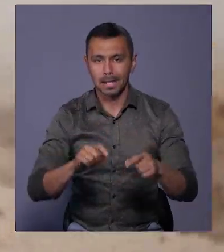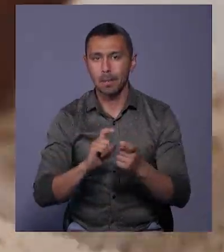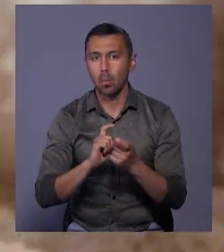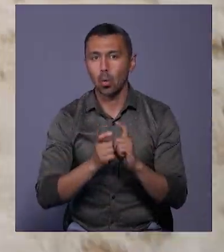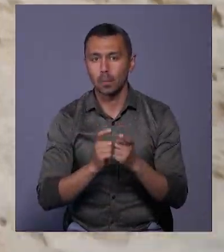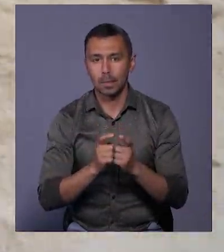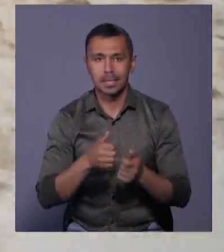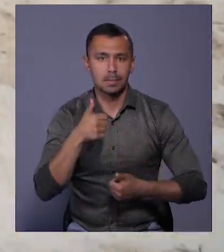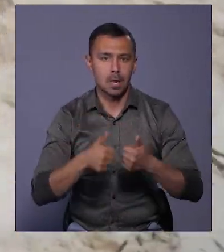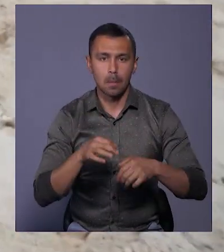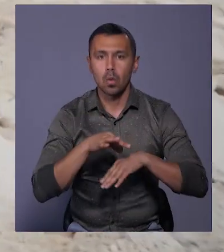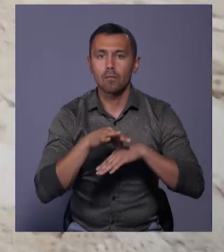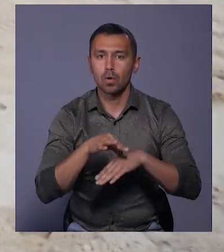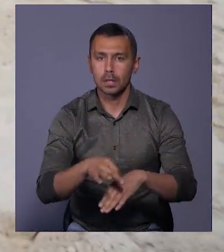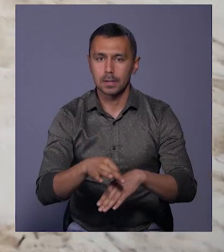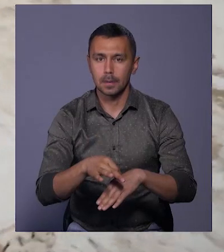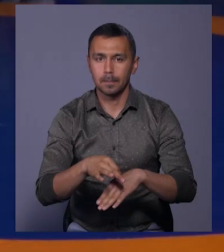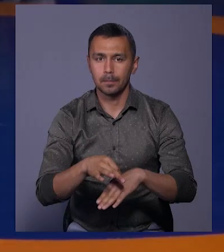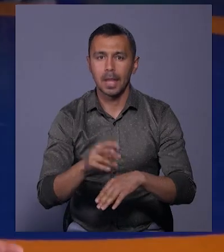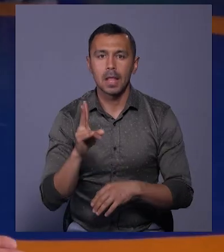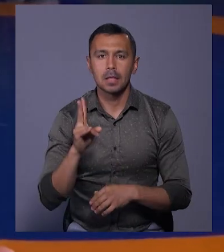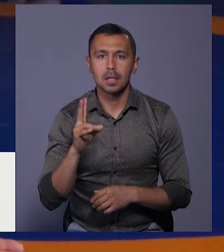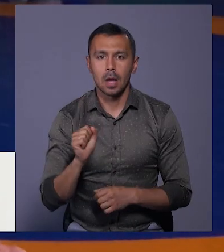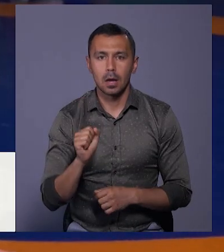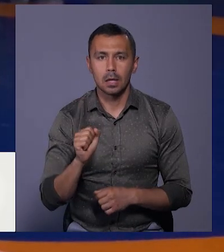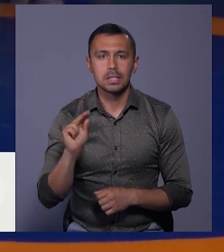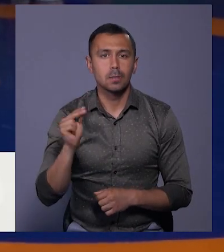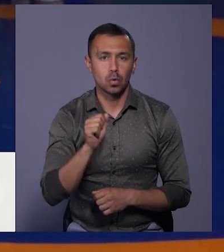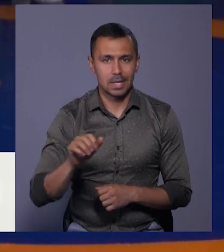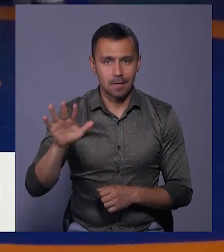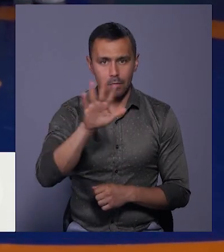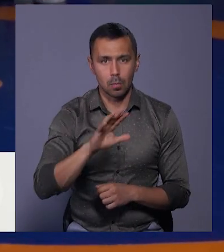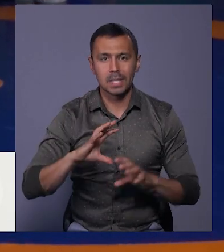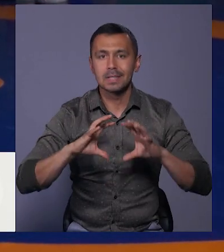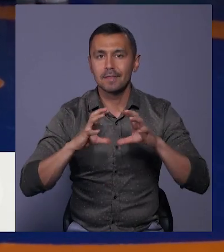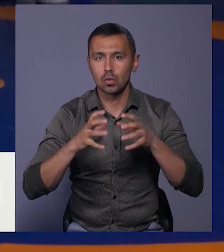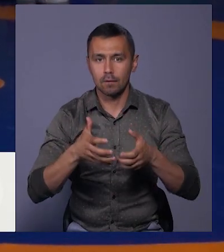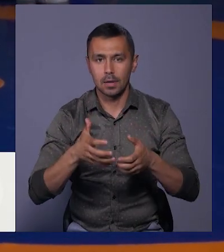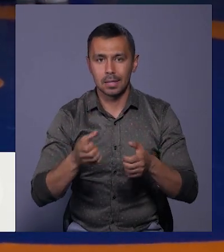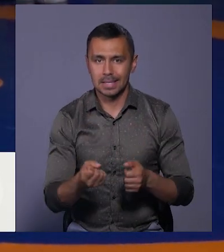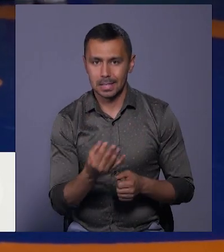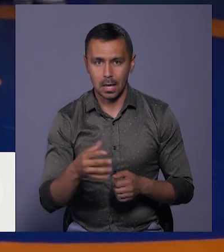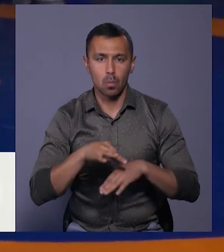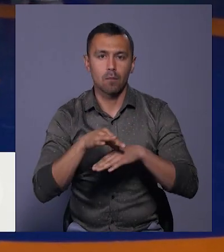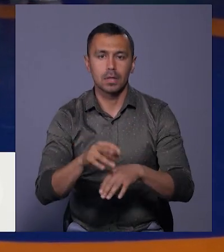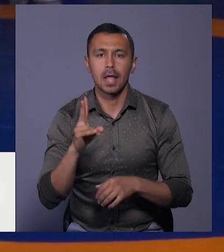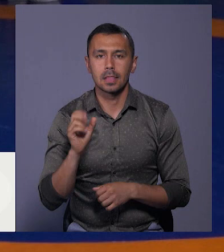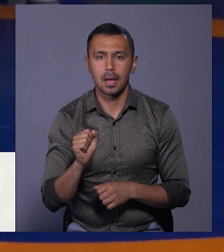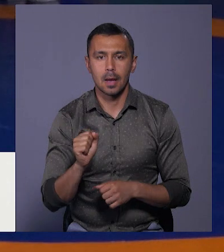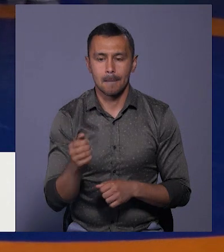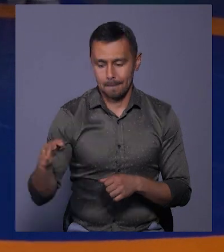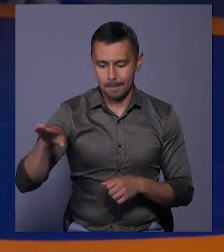змагання проводяться на чемпіонати Європи, світової серії, проводяться на